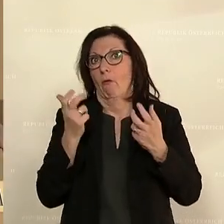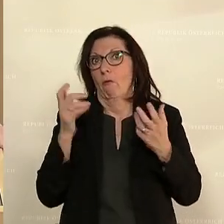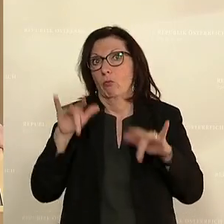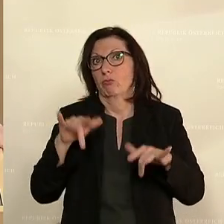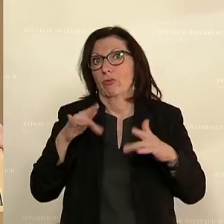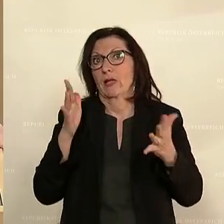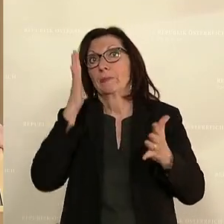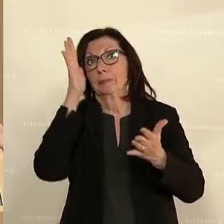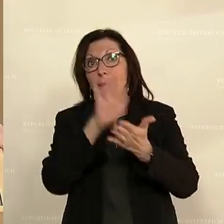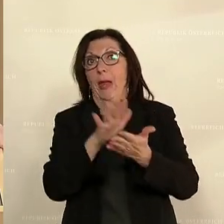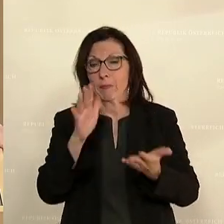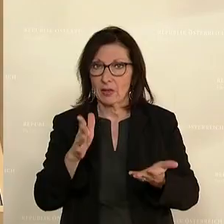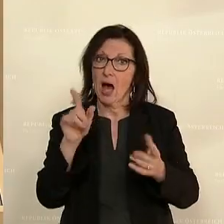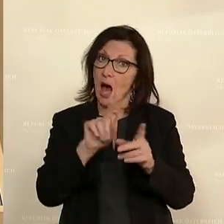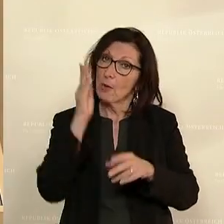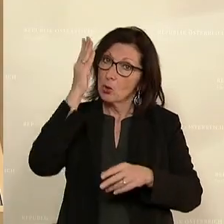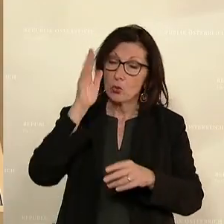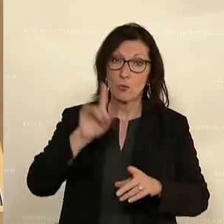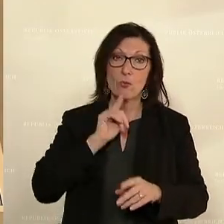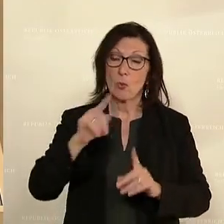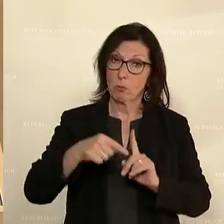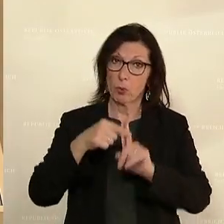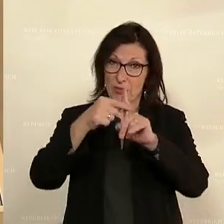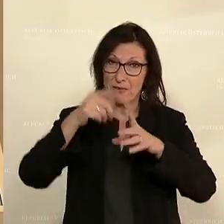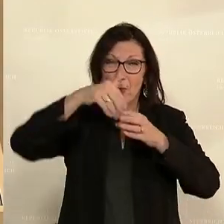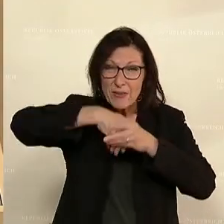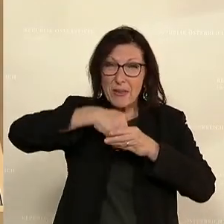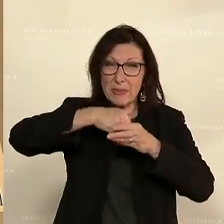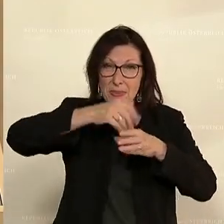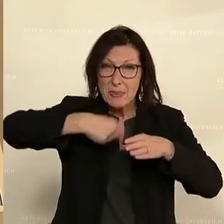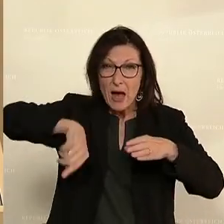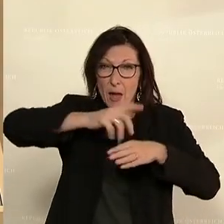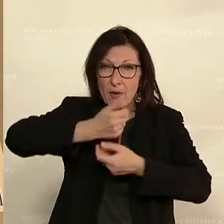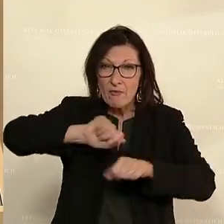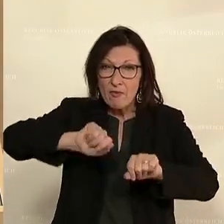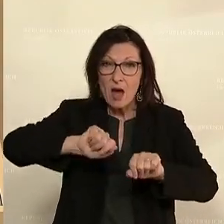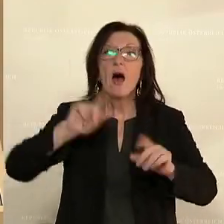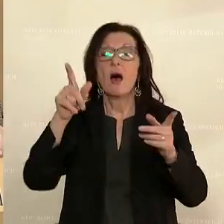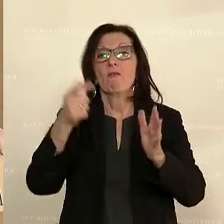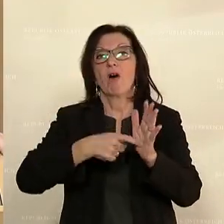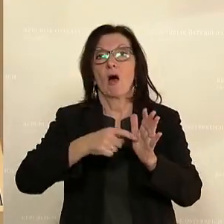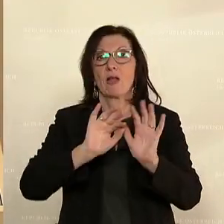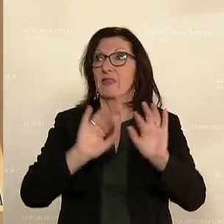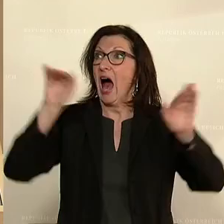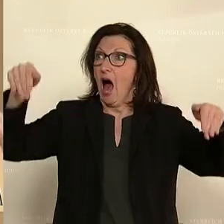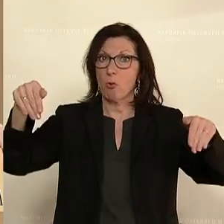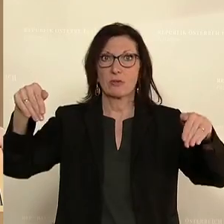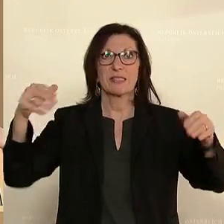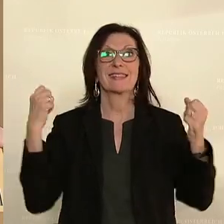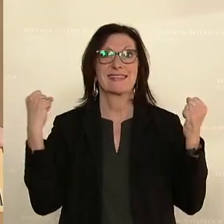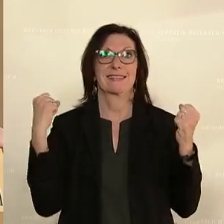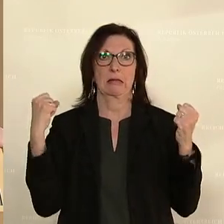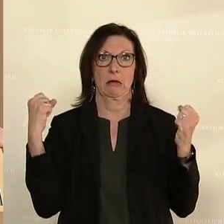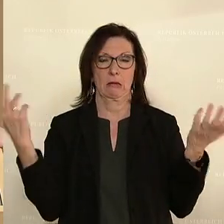halt nur dann eine Zukunft haben und wird im Inneren ein freier Raum sein können, wenn wir ihn im Außen gut sichern. Und wir sehen die Sicherheit